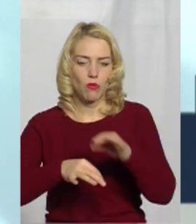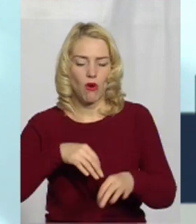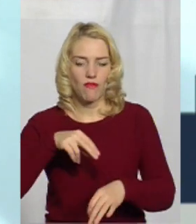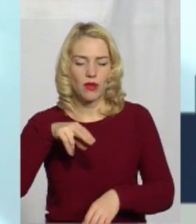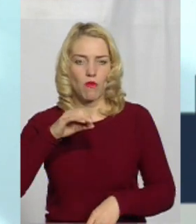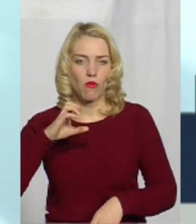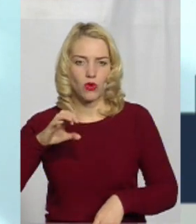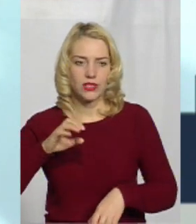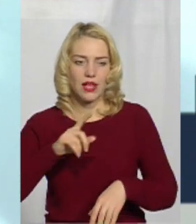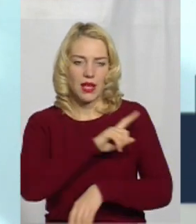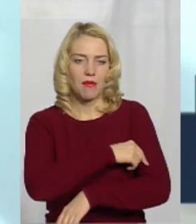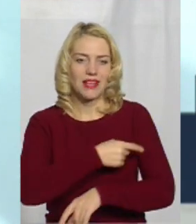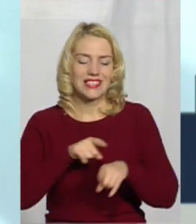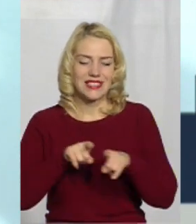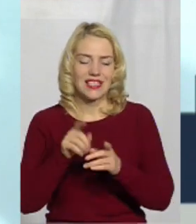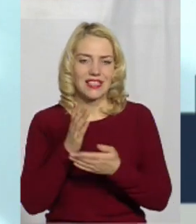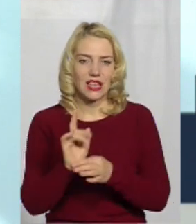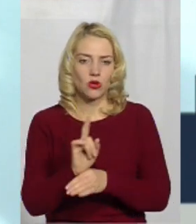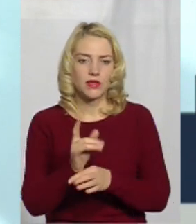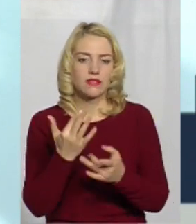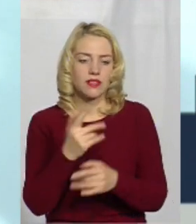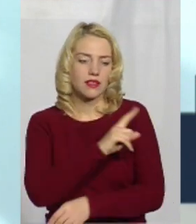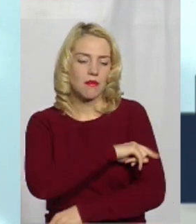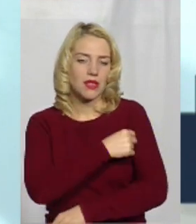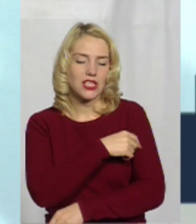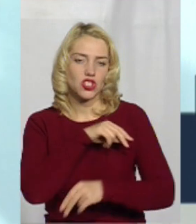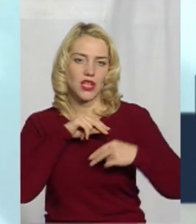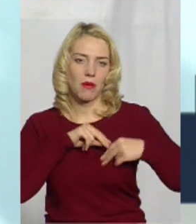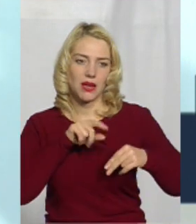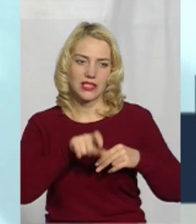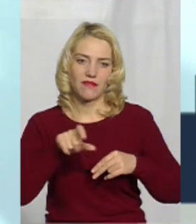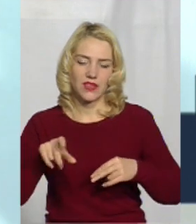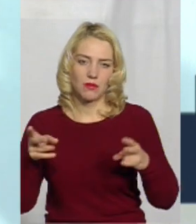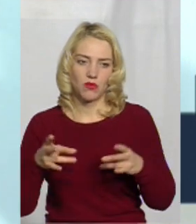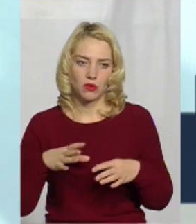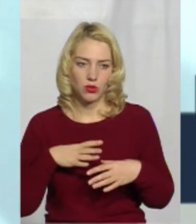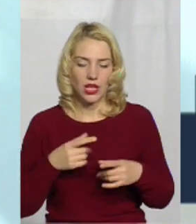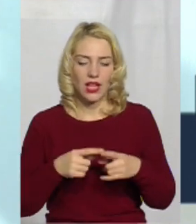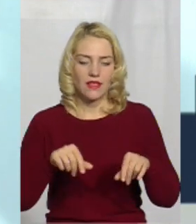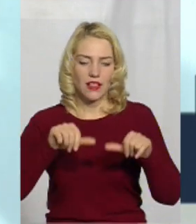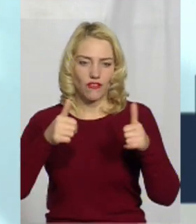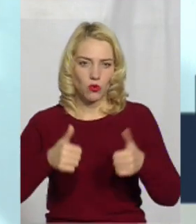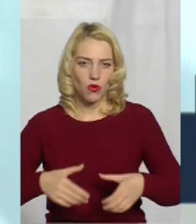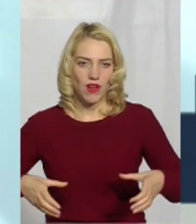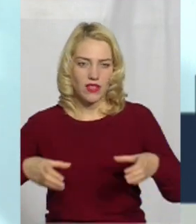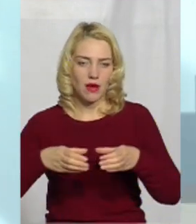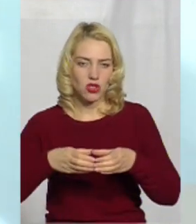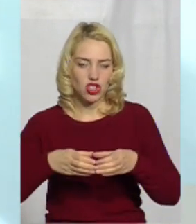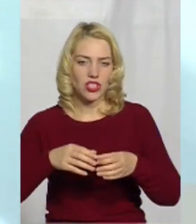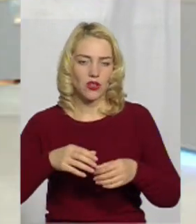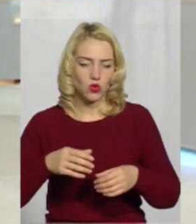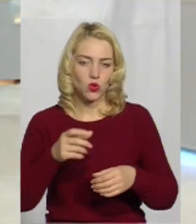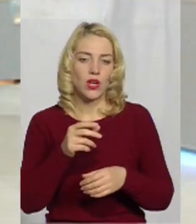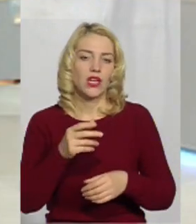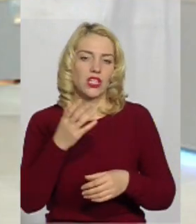Виписано нормативи, скільки медичних працівників має бути напевно. Тобто ми над формуванням штату ще працюємо. Ну їх ще